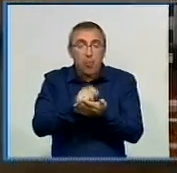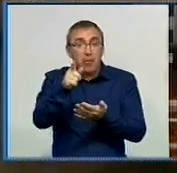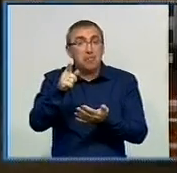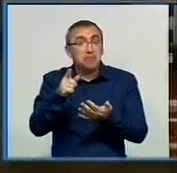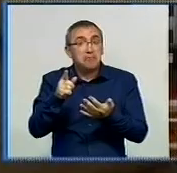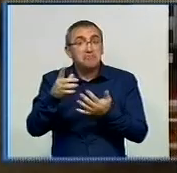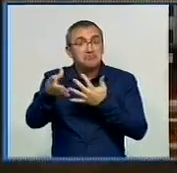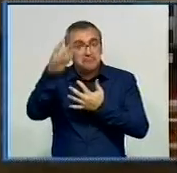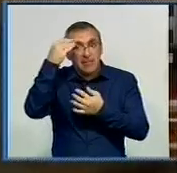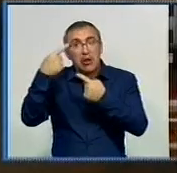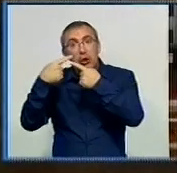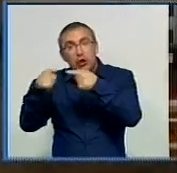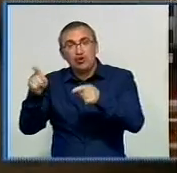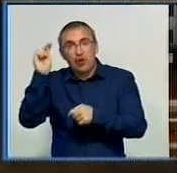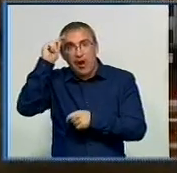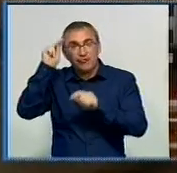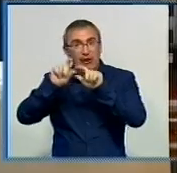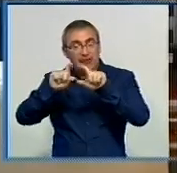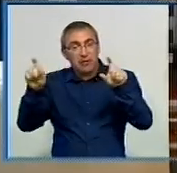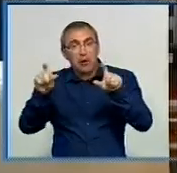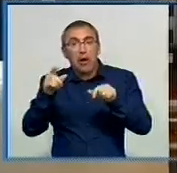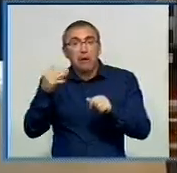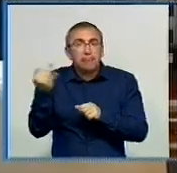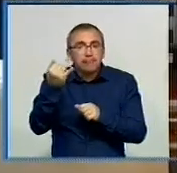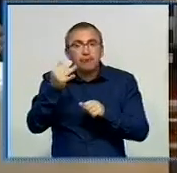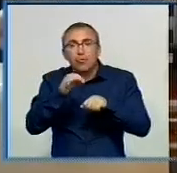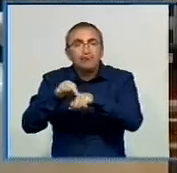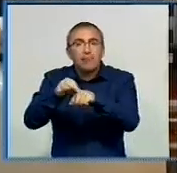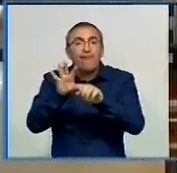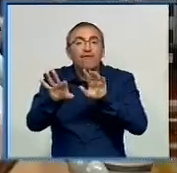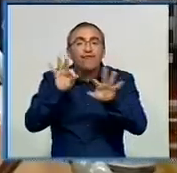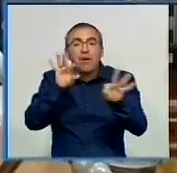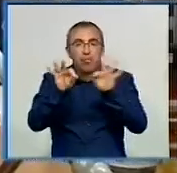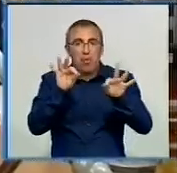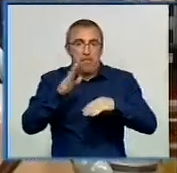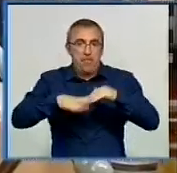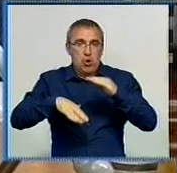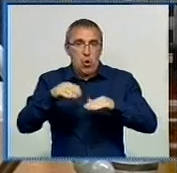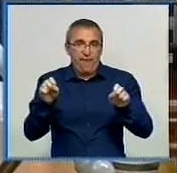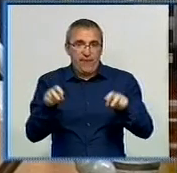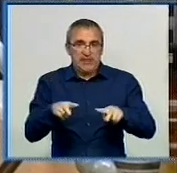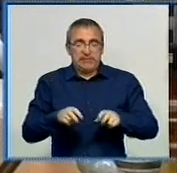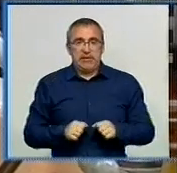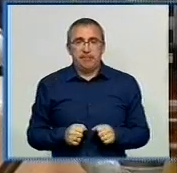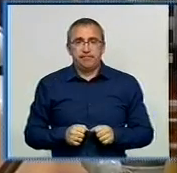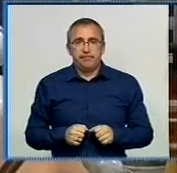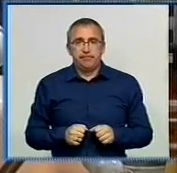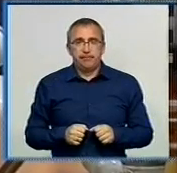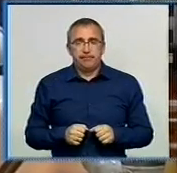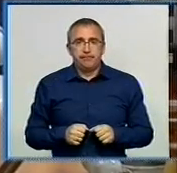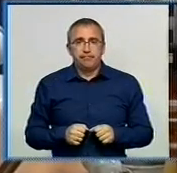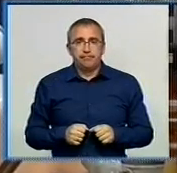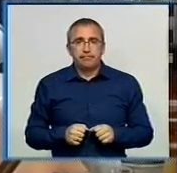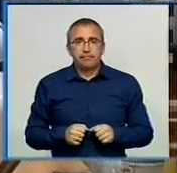переймуть і інші навчальні заклади, аби краще зорієнтувати дітей у виборі професії. Сергій Михайлін, Іван Фоміченко. День за днем.